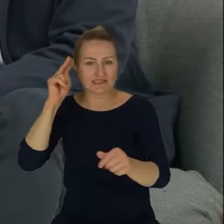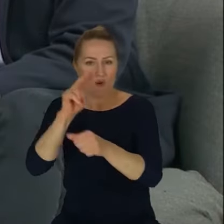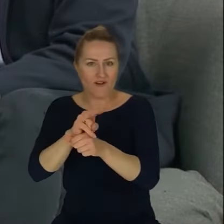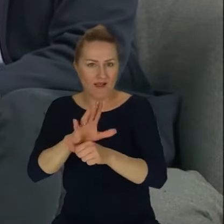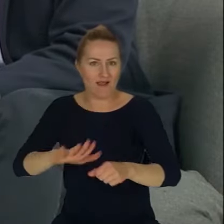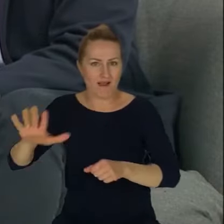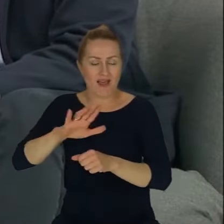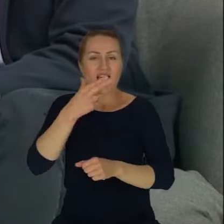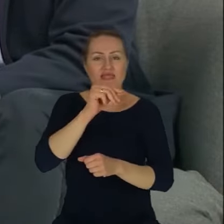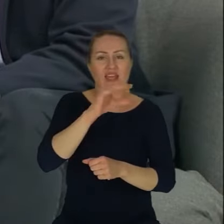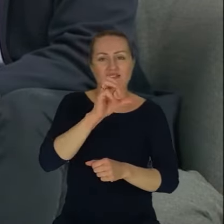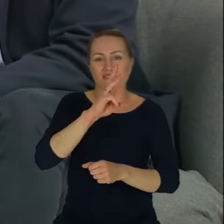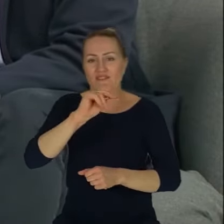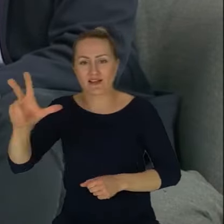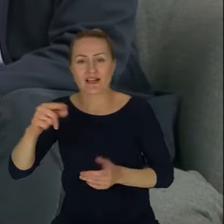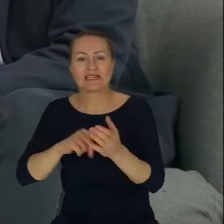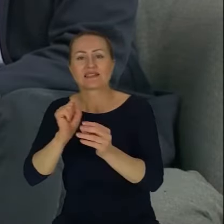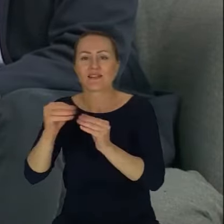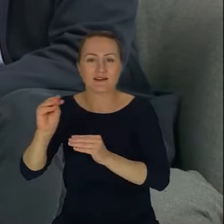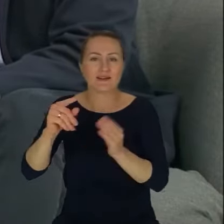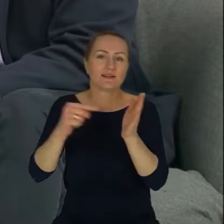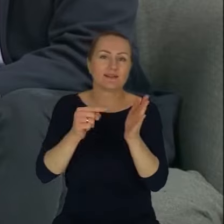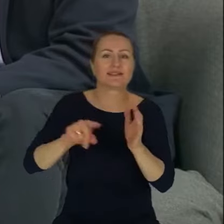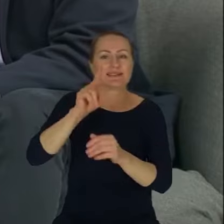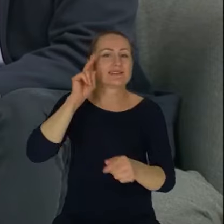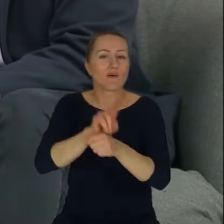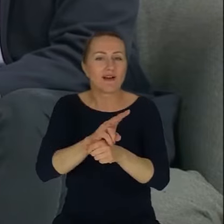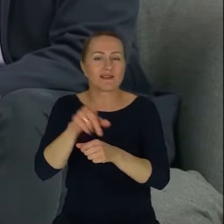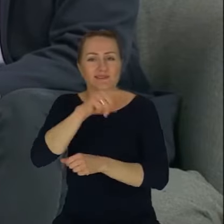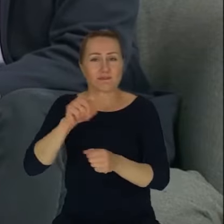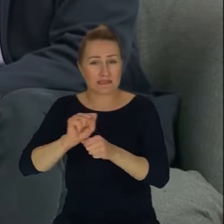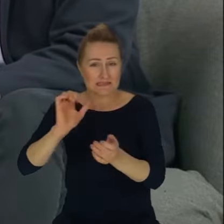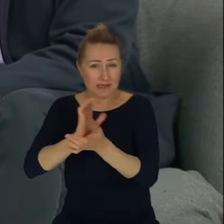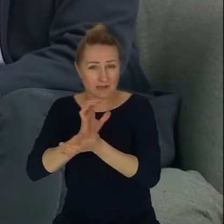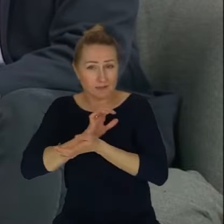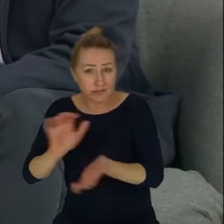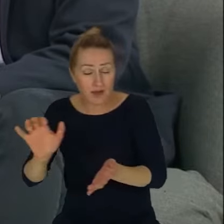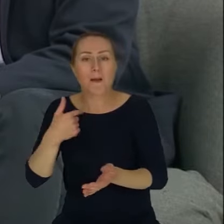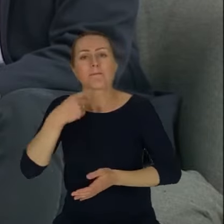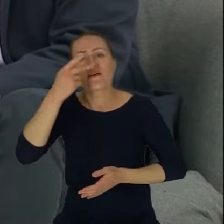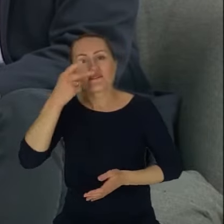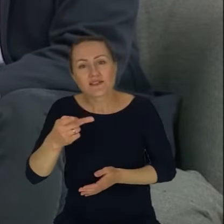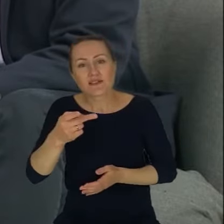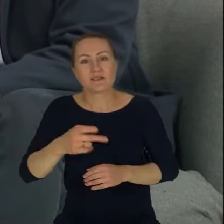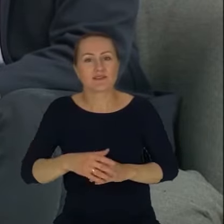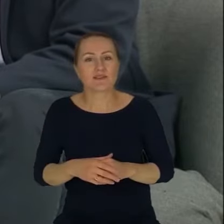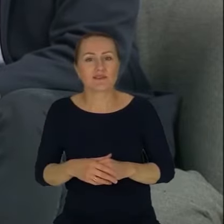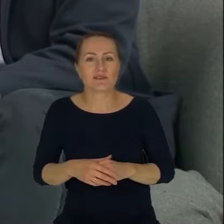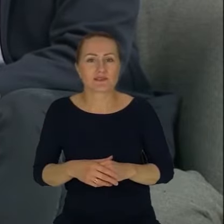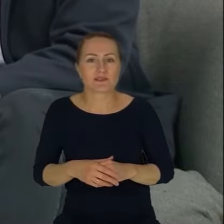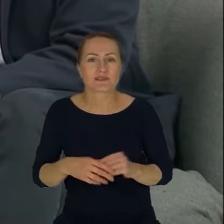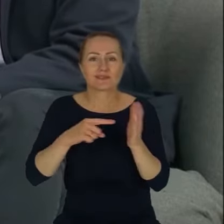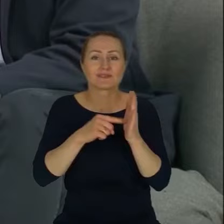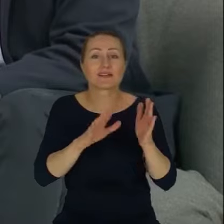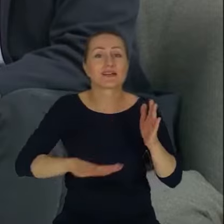zaufanym tygodnikiem i są rankingi zaufania. my widzimy, że to zaufanie staje się walutą dla naszych czytelników, którą my po